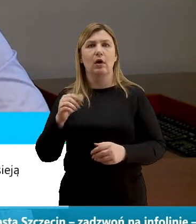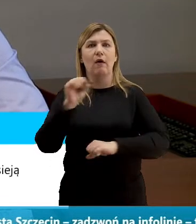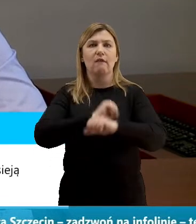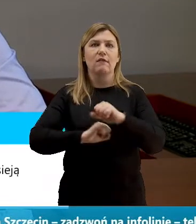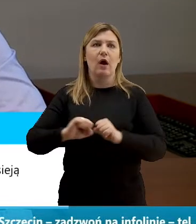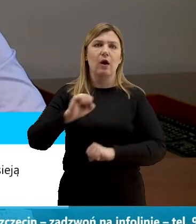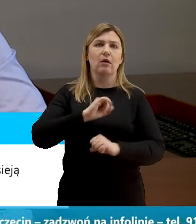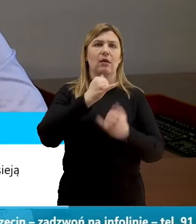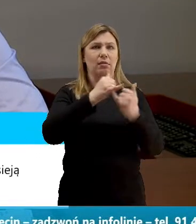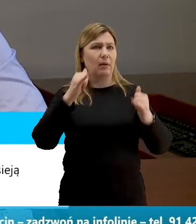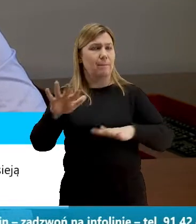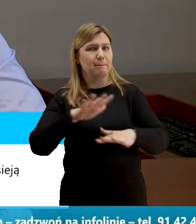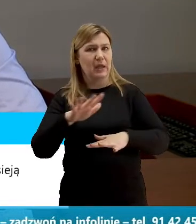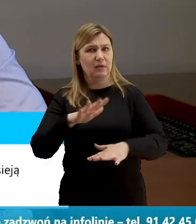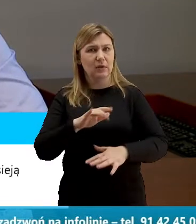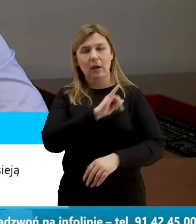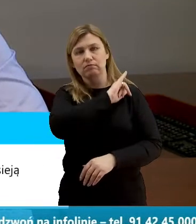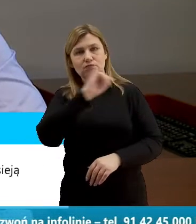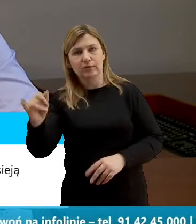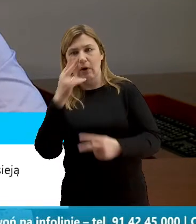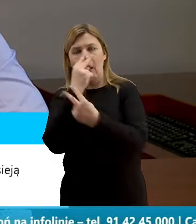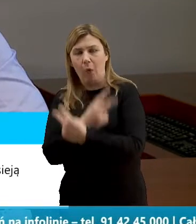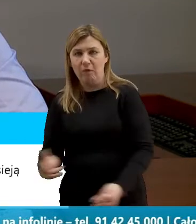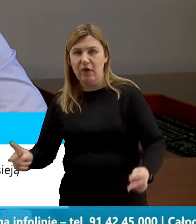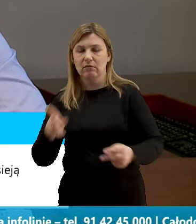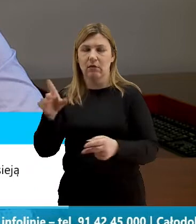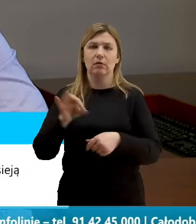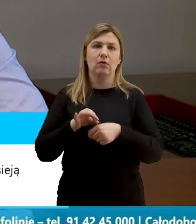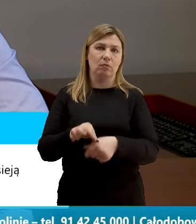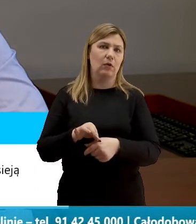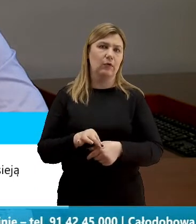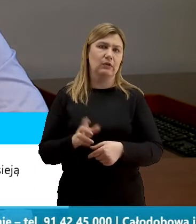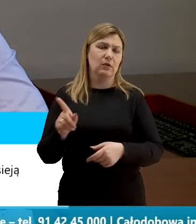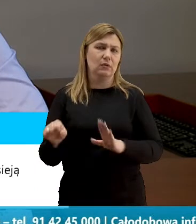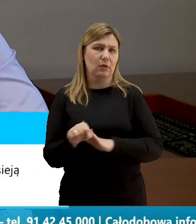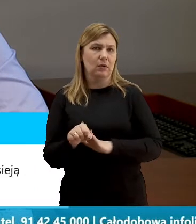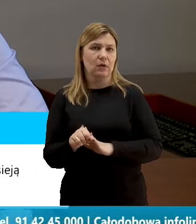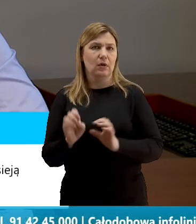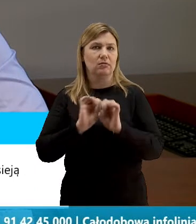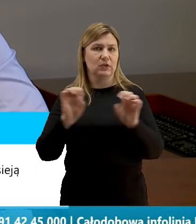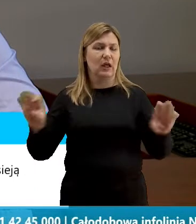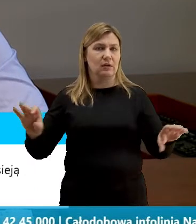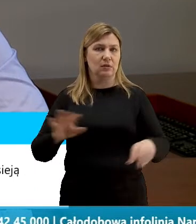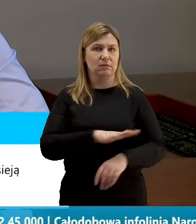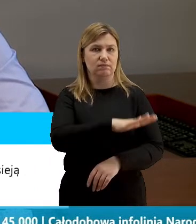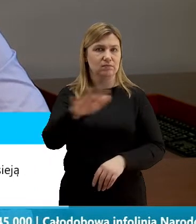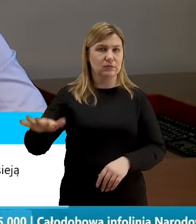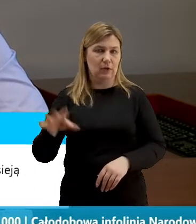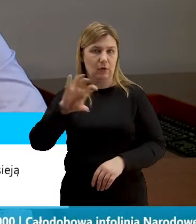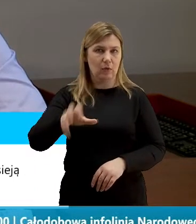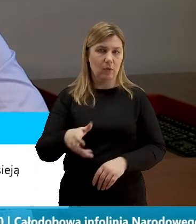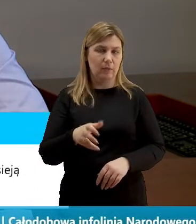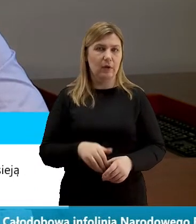miejsca przyjedzie w odwiedziny i doprowadzi do zarażenia takich takich osób mamy też